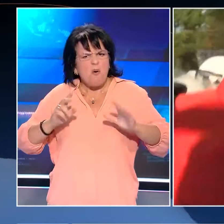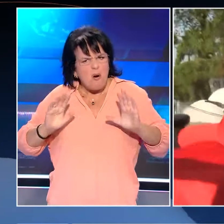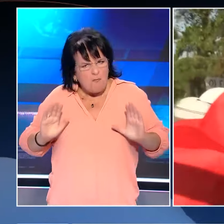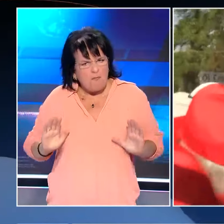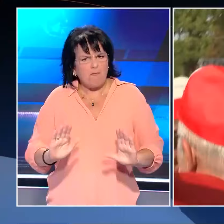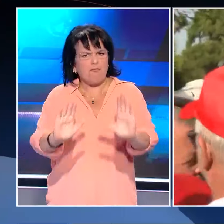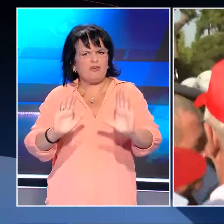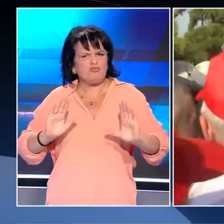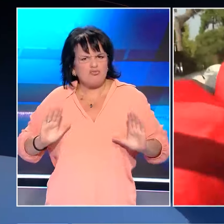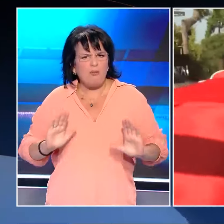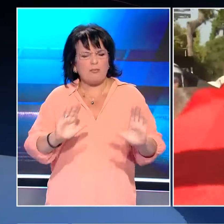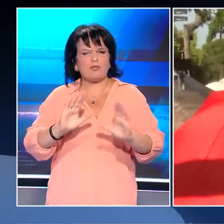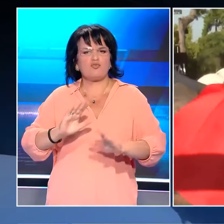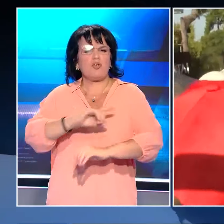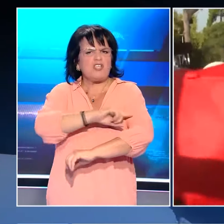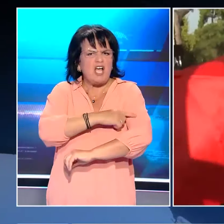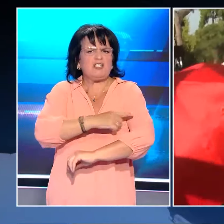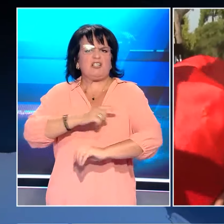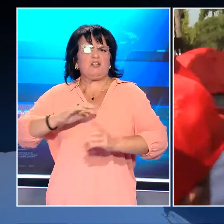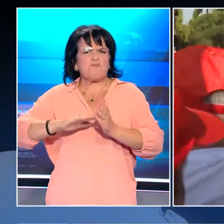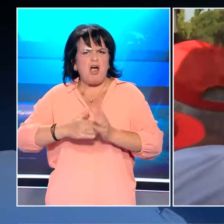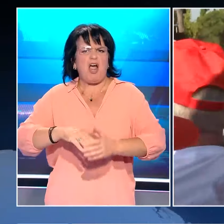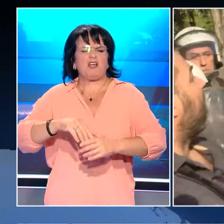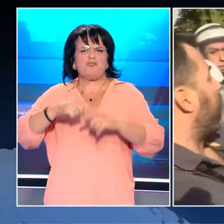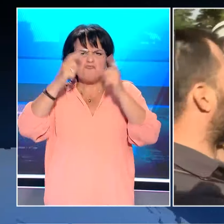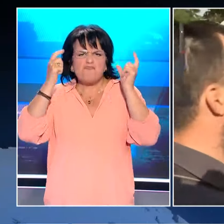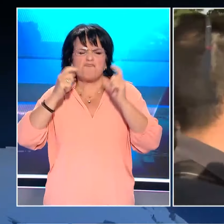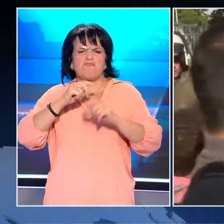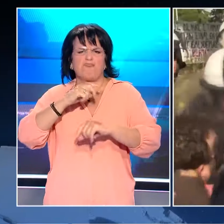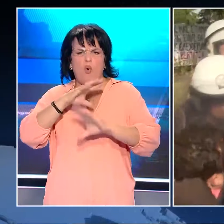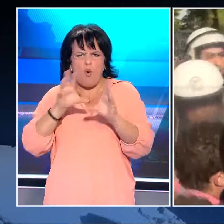Οι υγειονομικοί προσπαθούν να περάσουν το φραγμό της αστυνομίας. Επικρατεί ένταση.